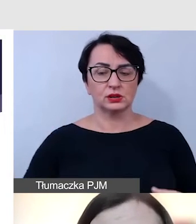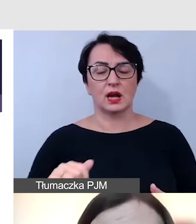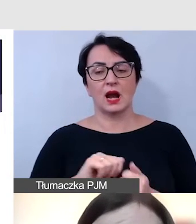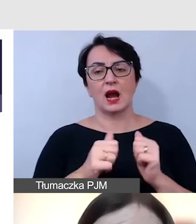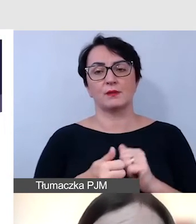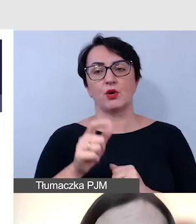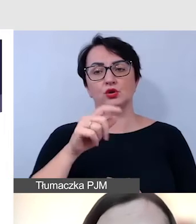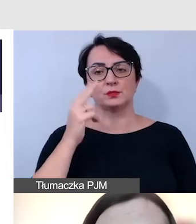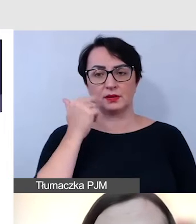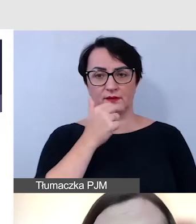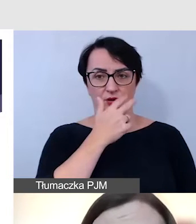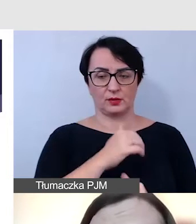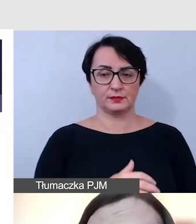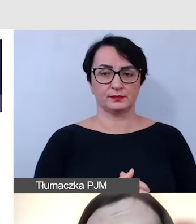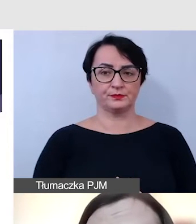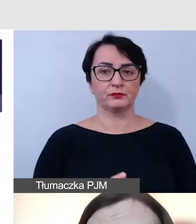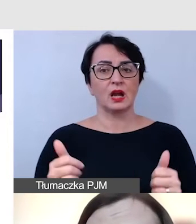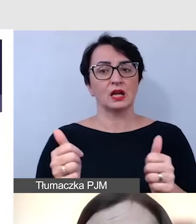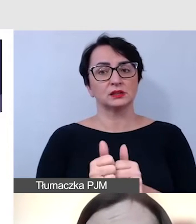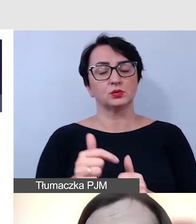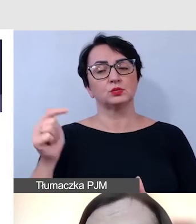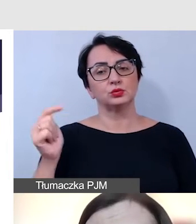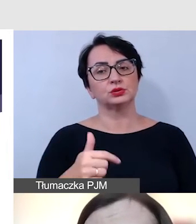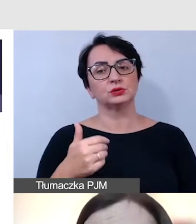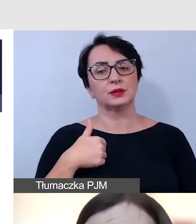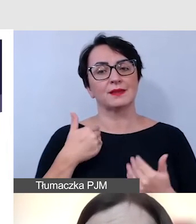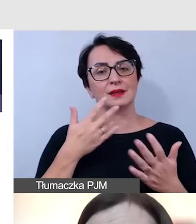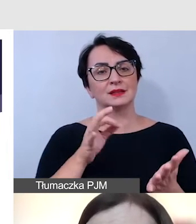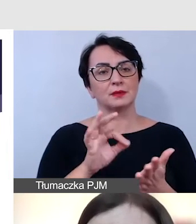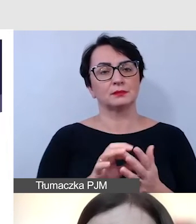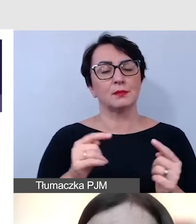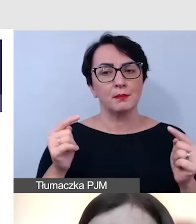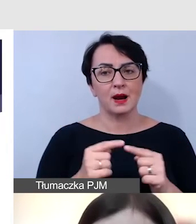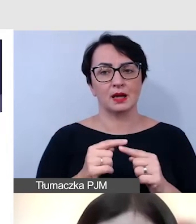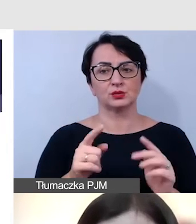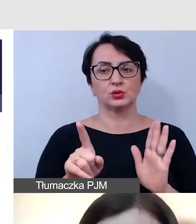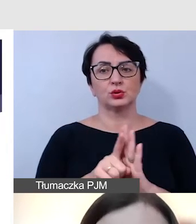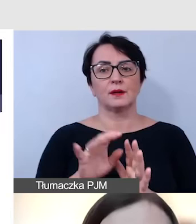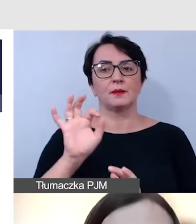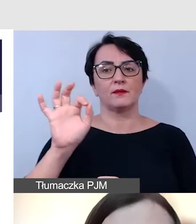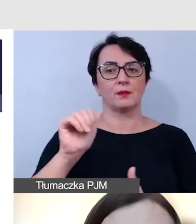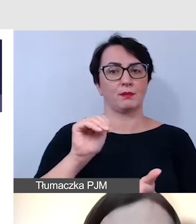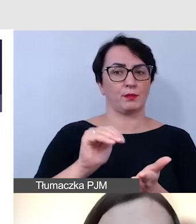niewidomych. Asysta musi być jednak zapewniona adekwatnie do potrzeb.